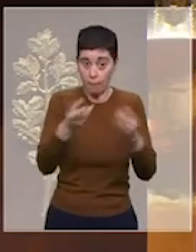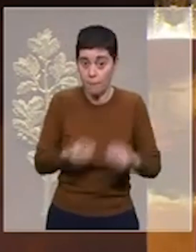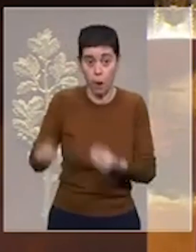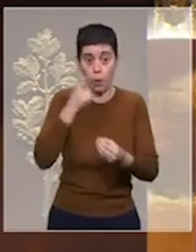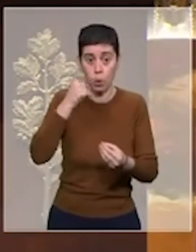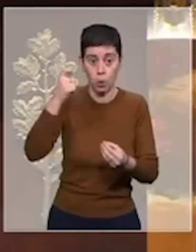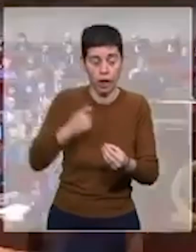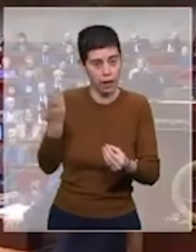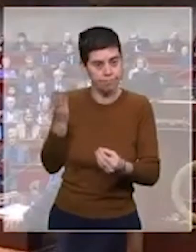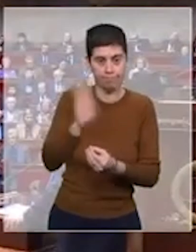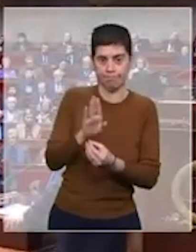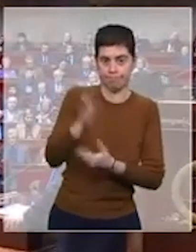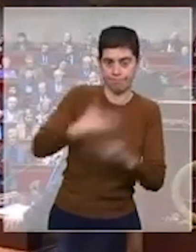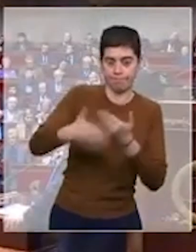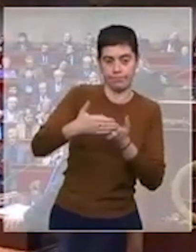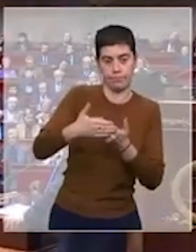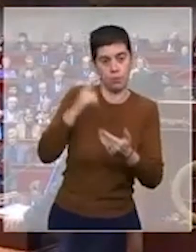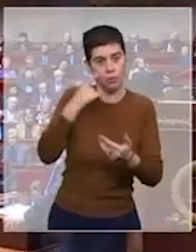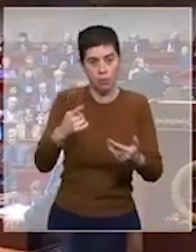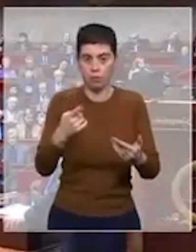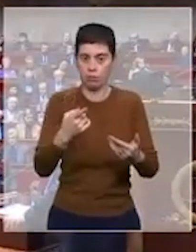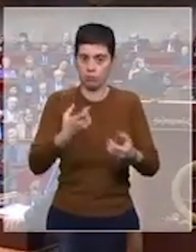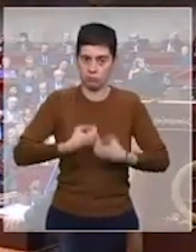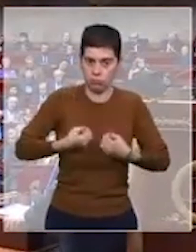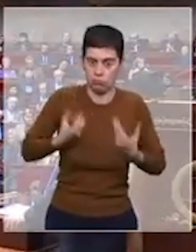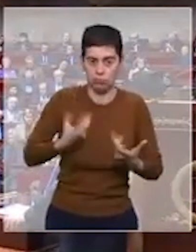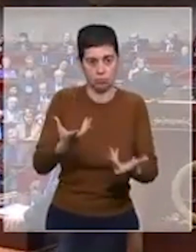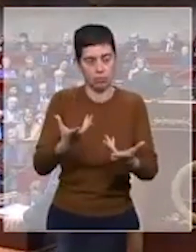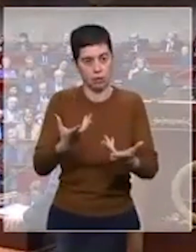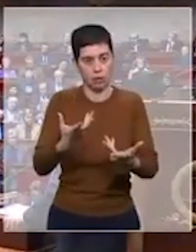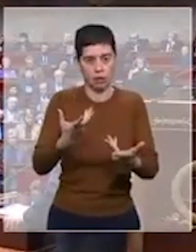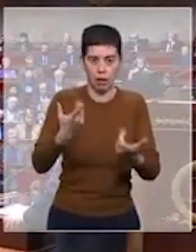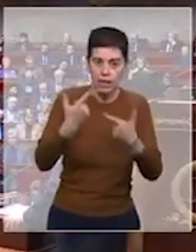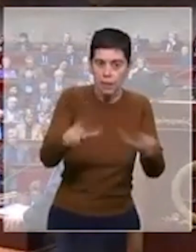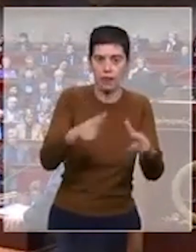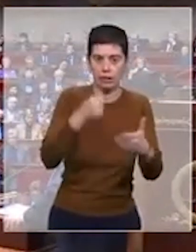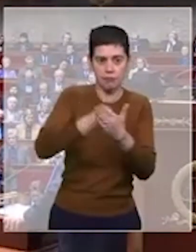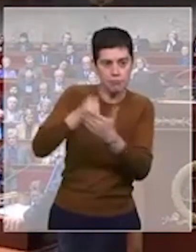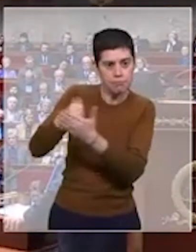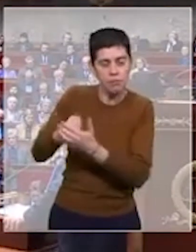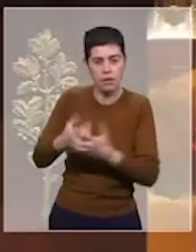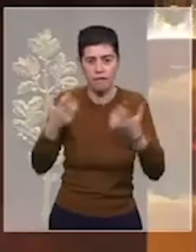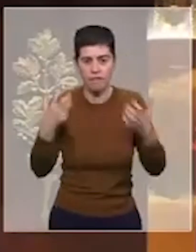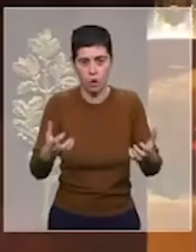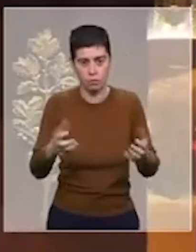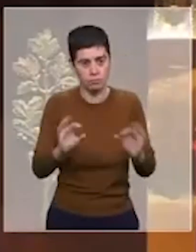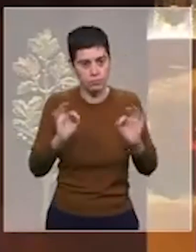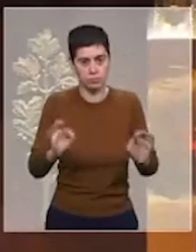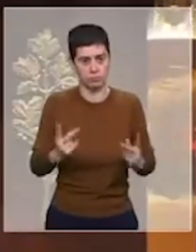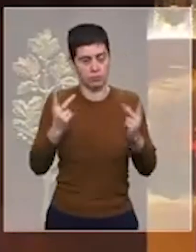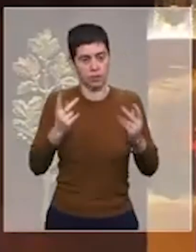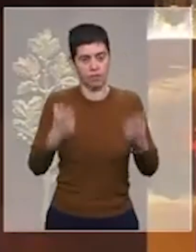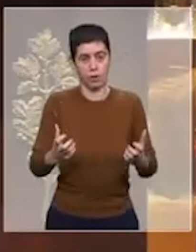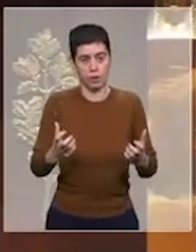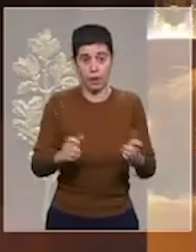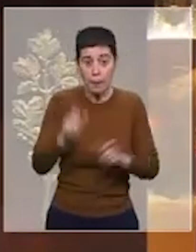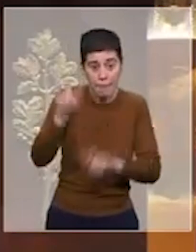battent aujourd'hui et qui donnent leur vie pour leur liberté et leur dignité. Aujourd'hui, je parle au nom des citoyens ukrainiens qui, ce jour même,